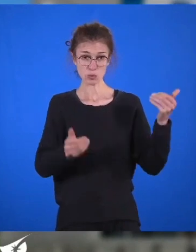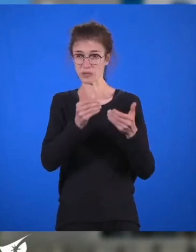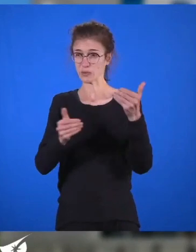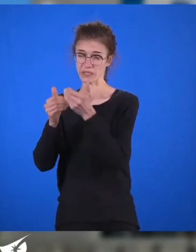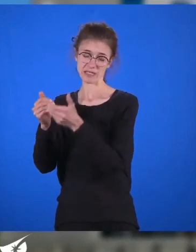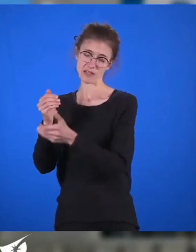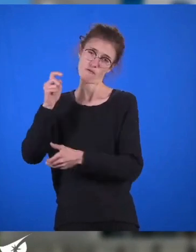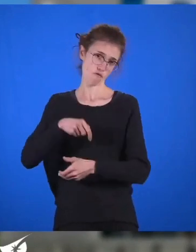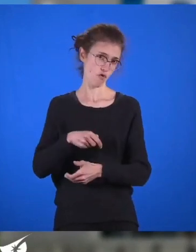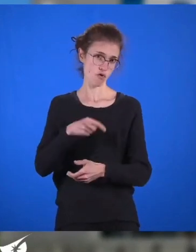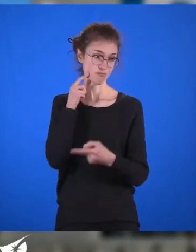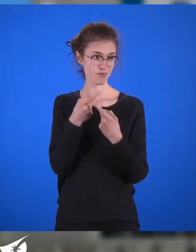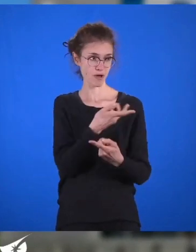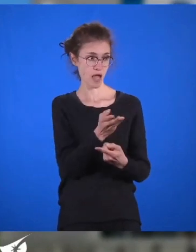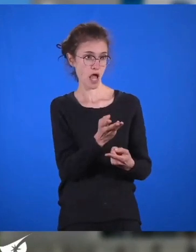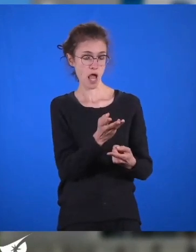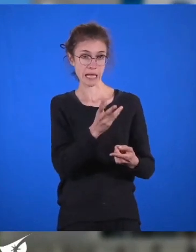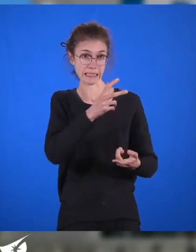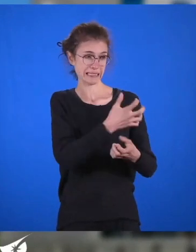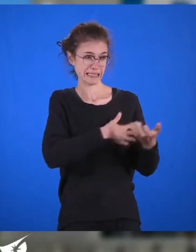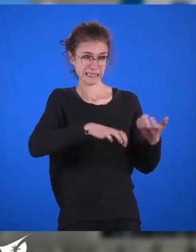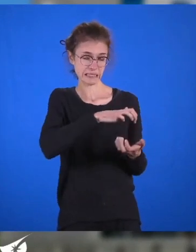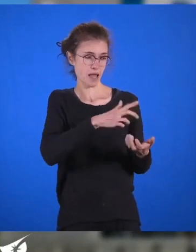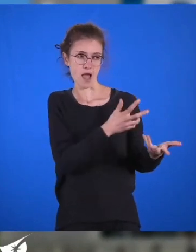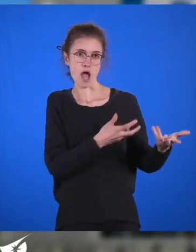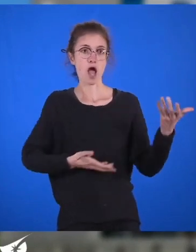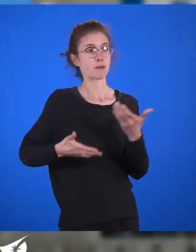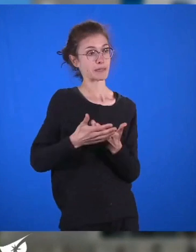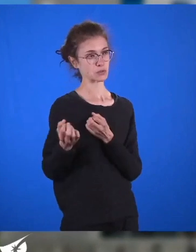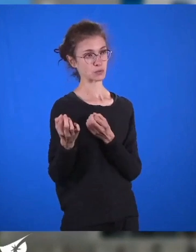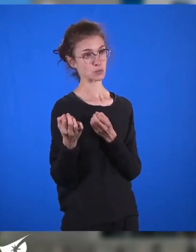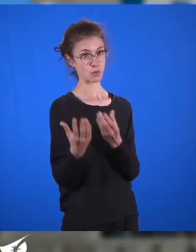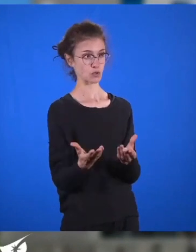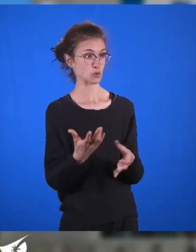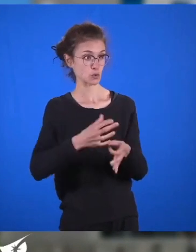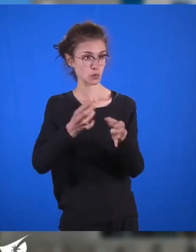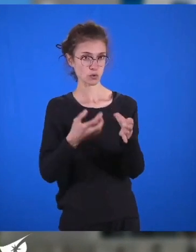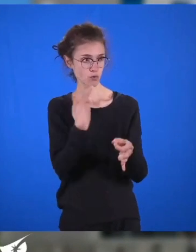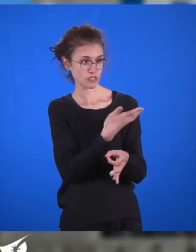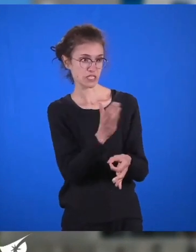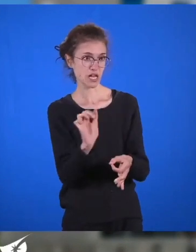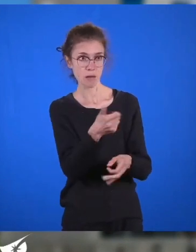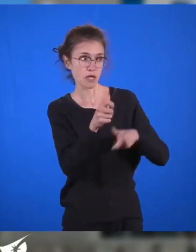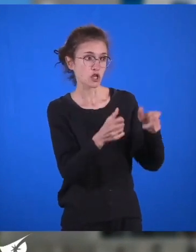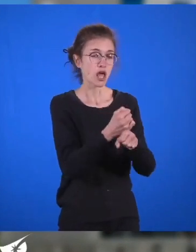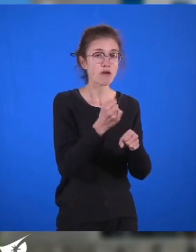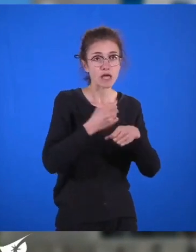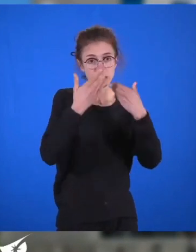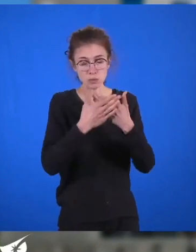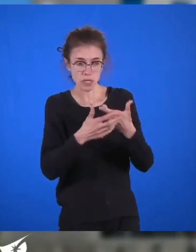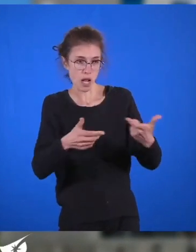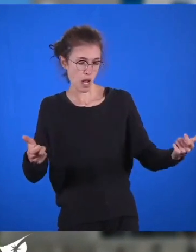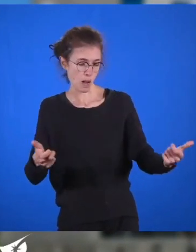traversons et permettre à celles et ceux qui travaillent ou étudient de se loger. Avec ce projet, nous